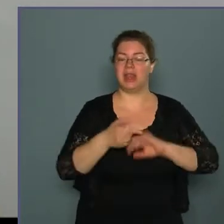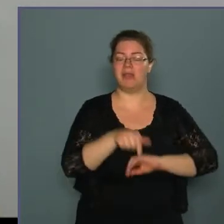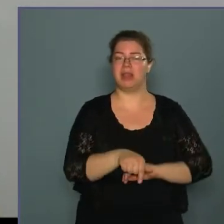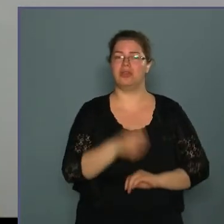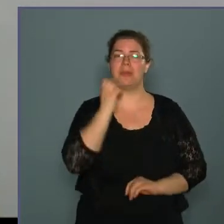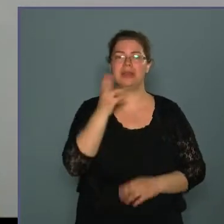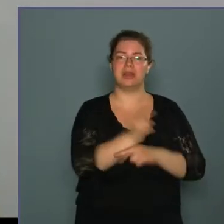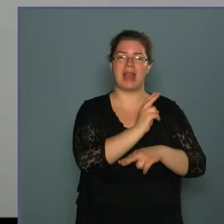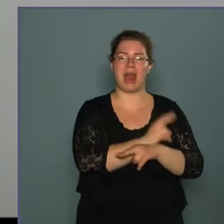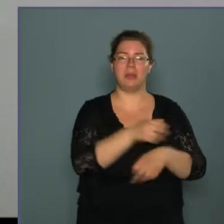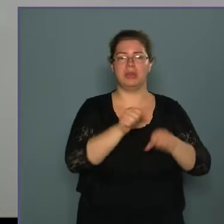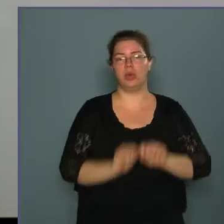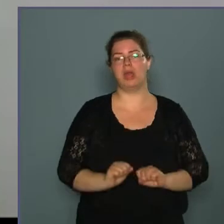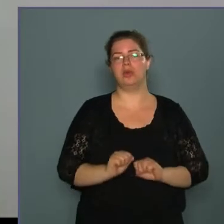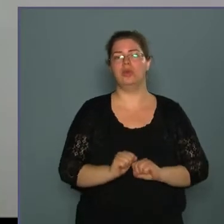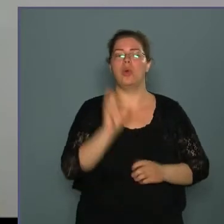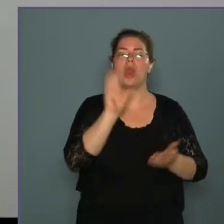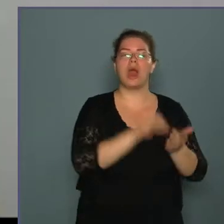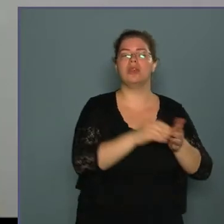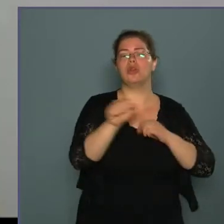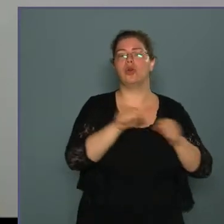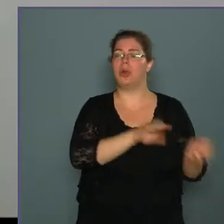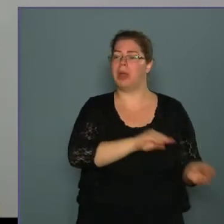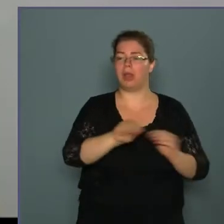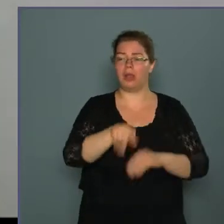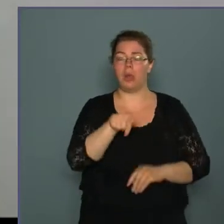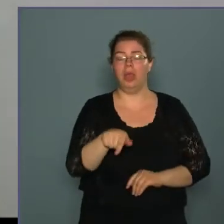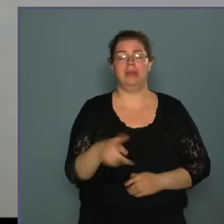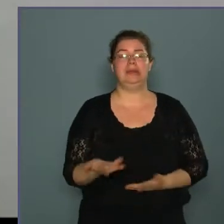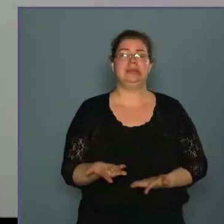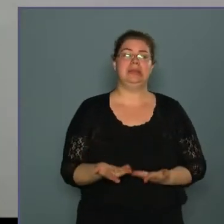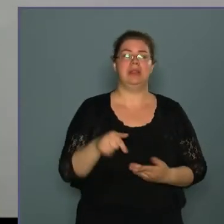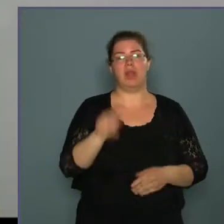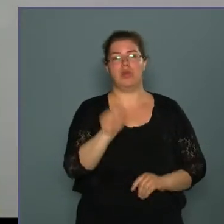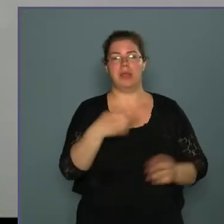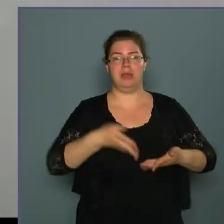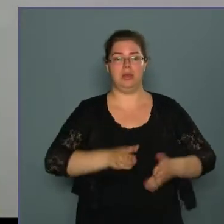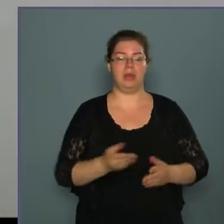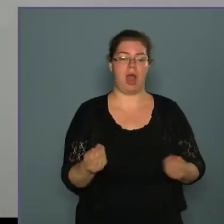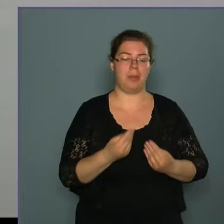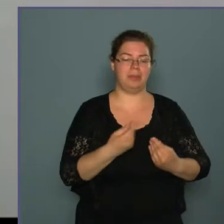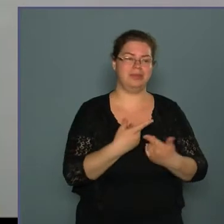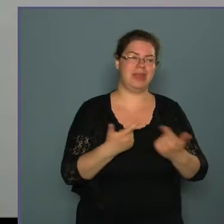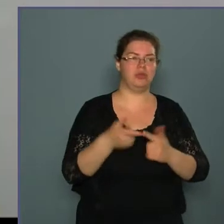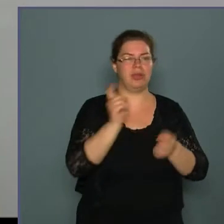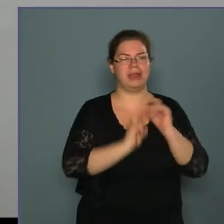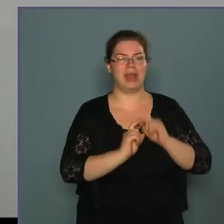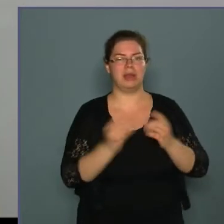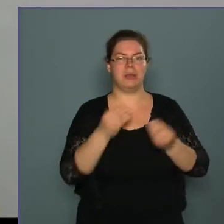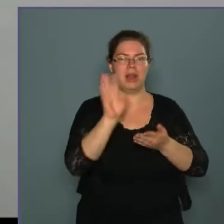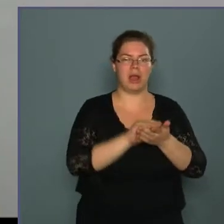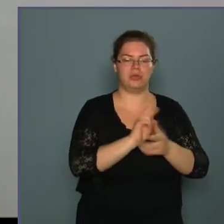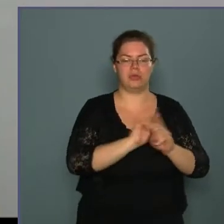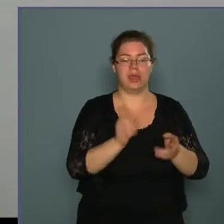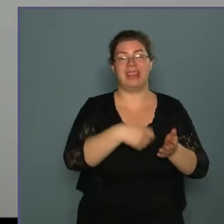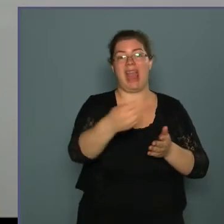állami tulajdonú lakások az önkormányzatokhoz kerültek, itt az a döntés született, hogy lehetőség szerint a mi lakások vannak, és igény van